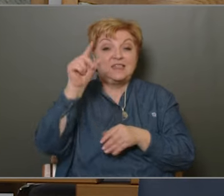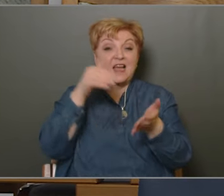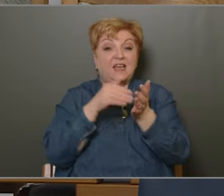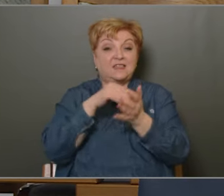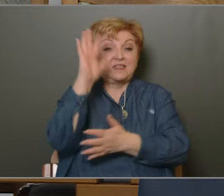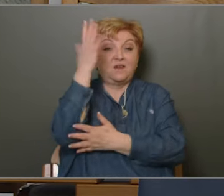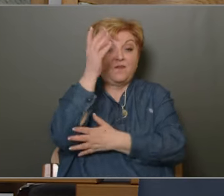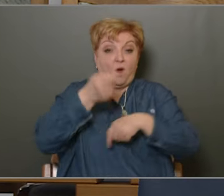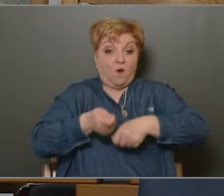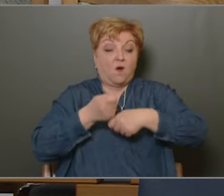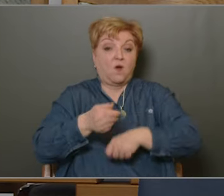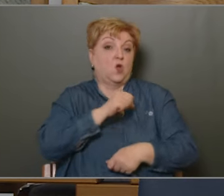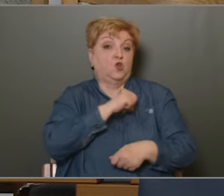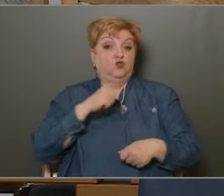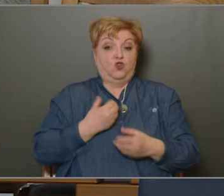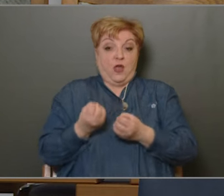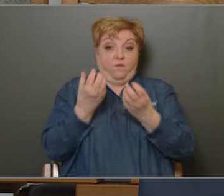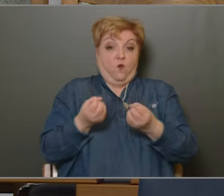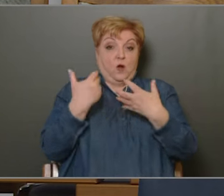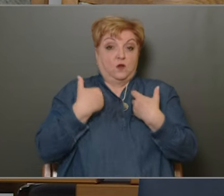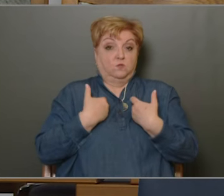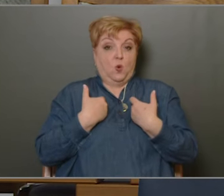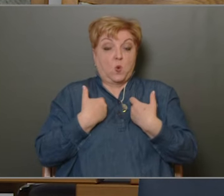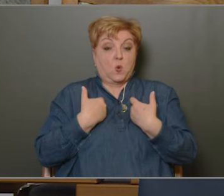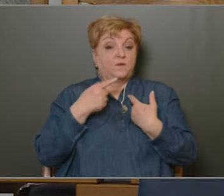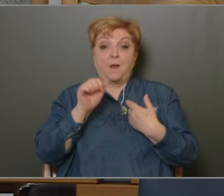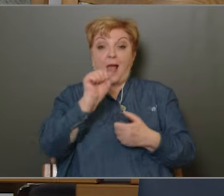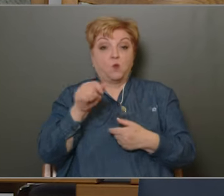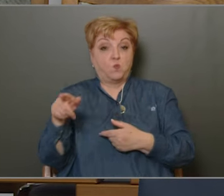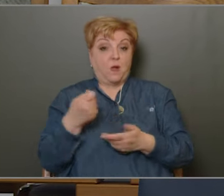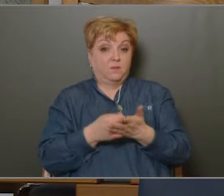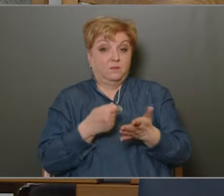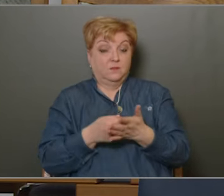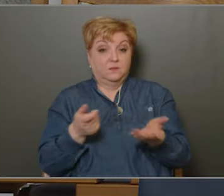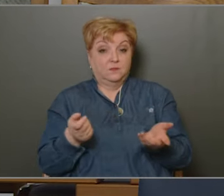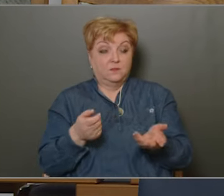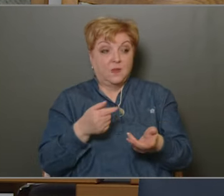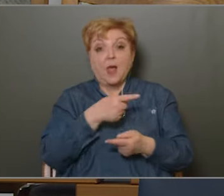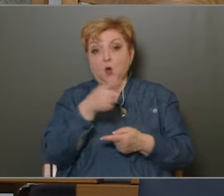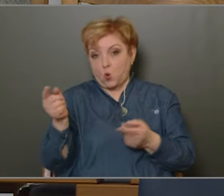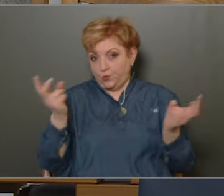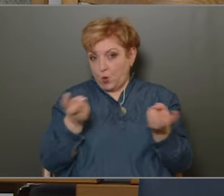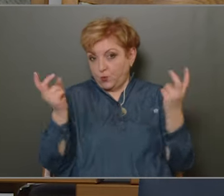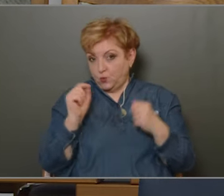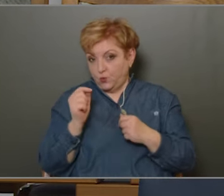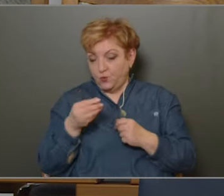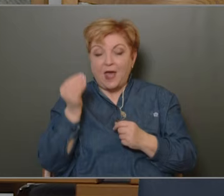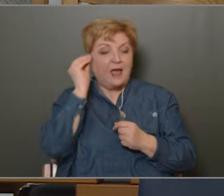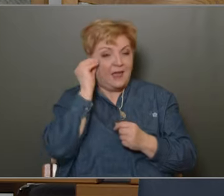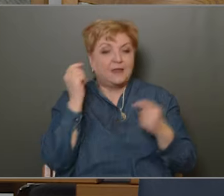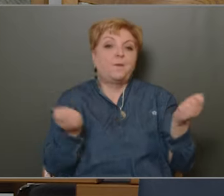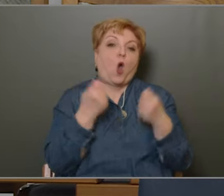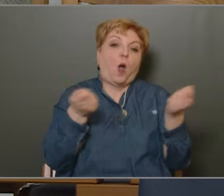Eredményeket saját forrásból valósítottuk meg, nem EU-s pénzből, mert ugye bár úgy könnyű. Értem én, hogy